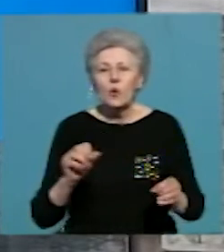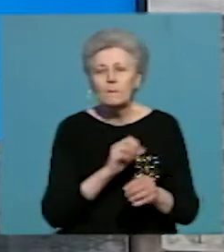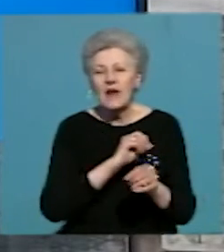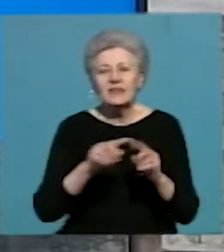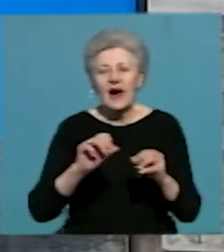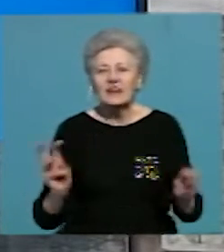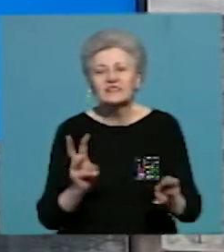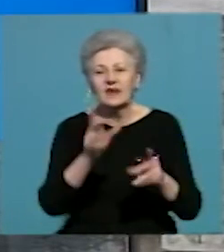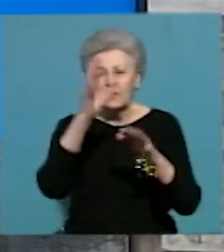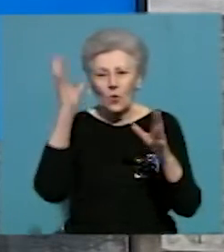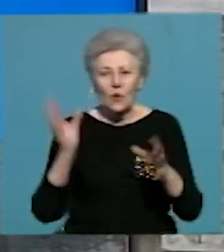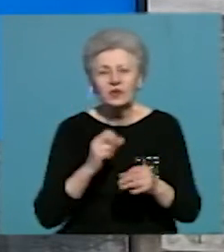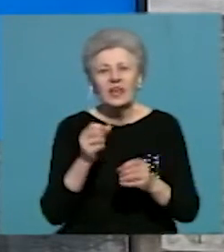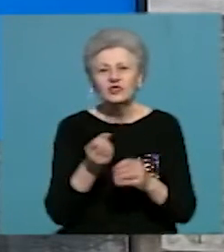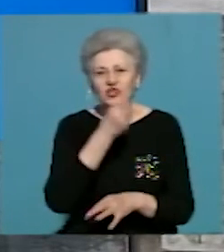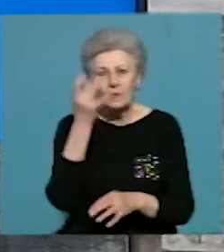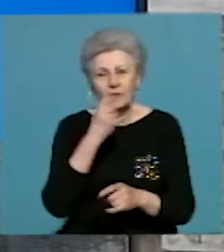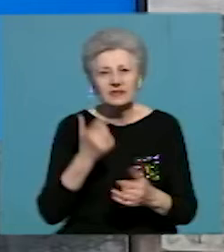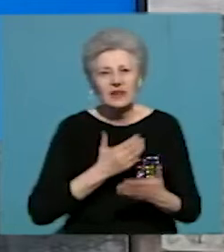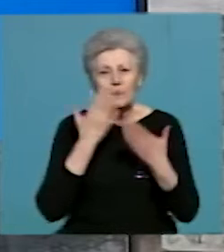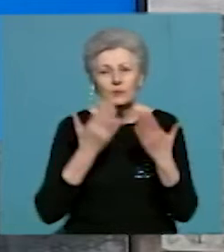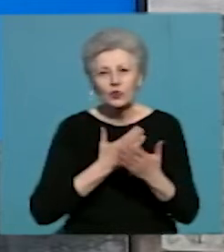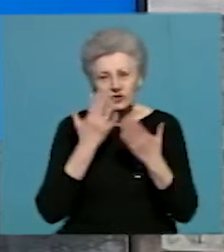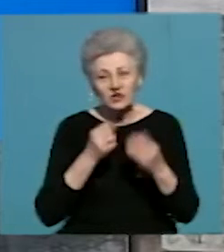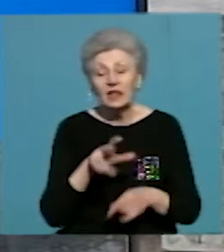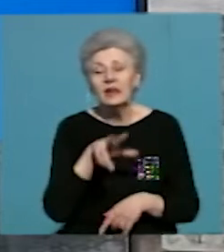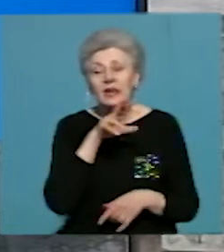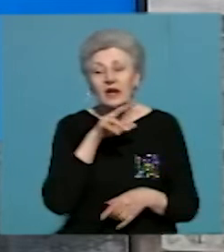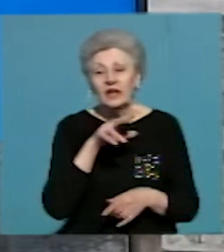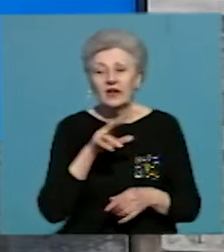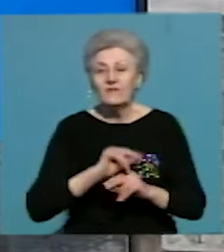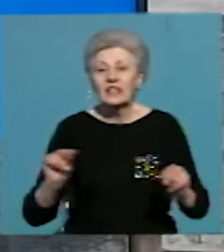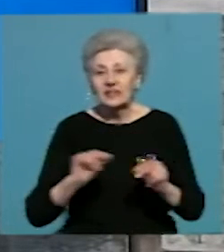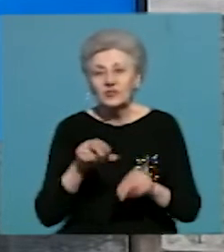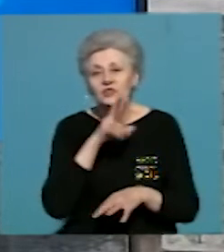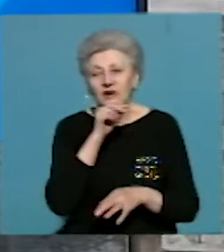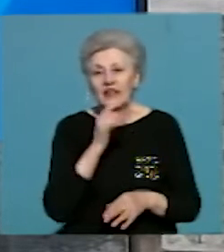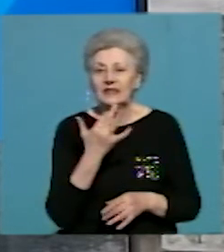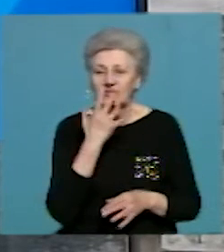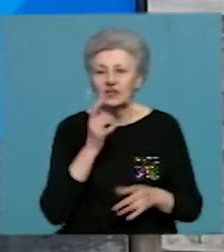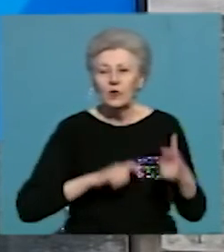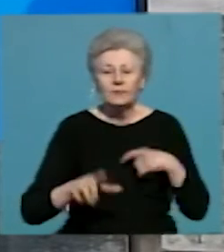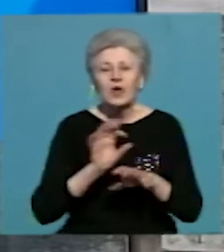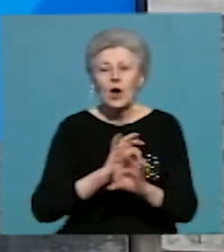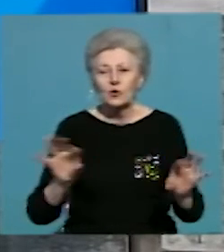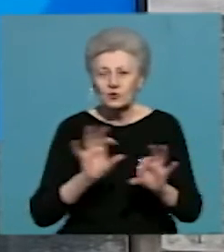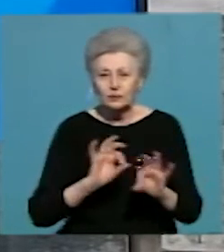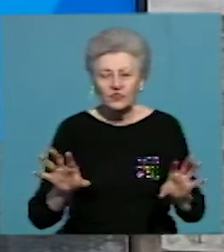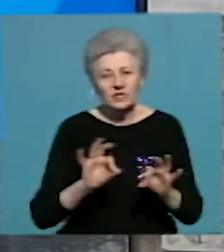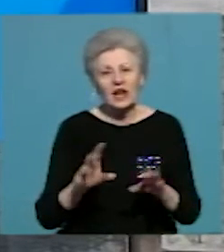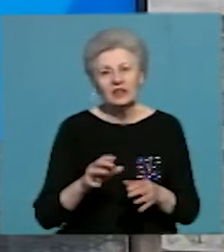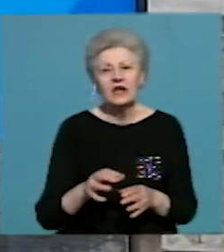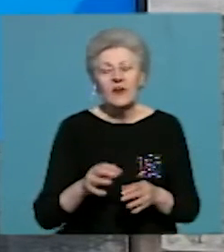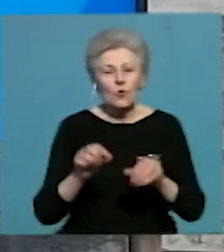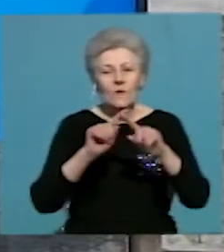шампанський та кліше Нового року прочитали викладачі та випускники Чернівецького національного університету. Розповідали у форматі 15 на